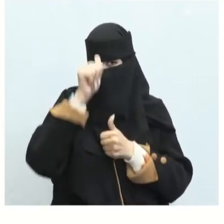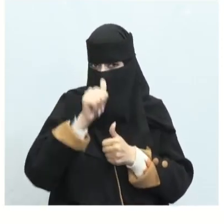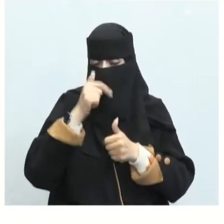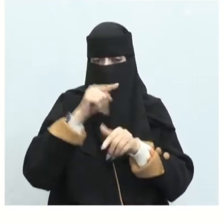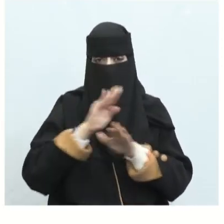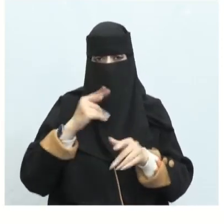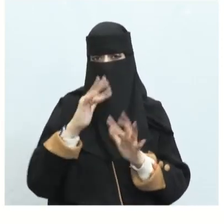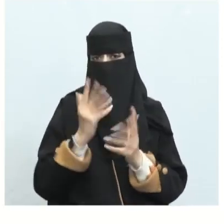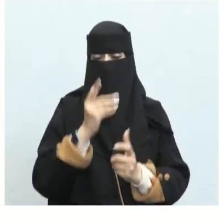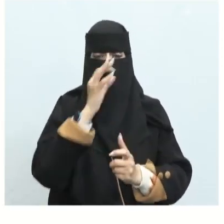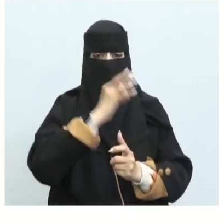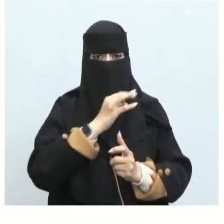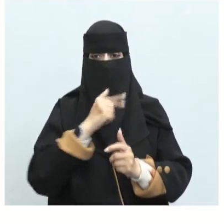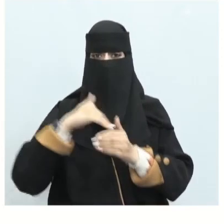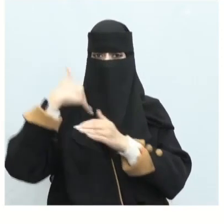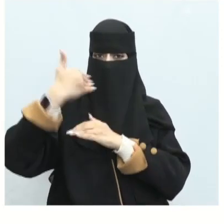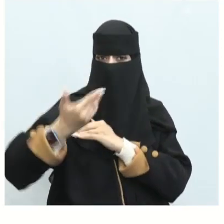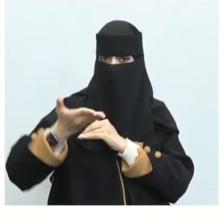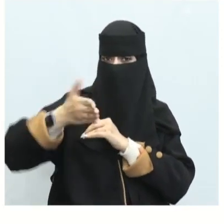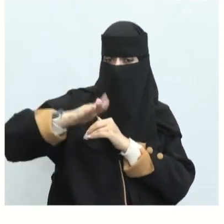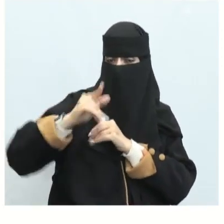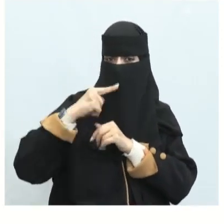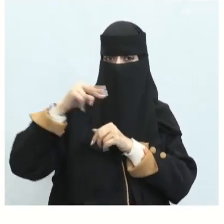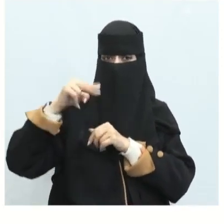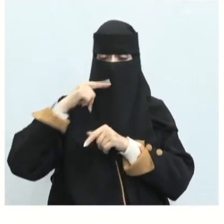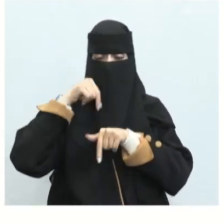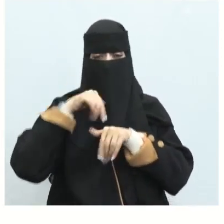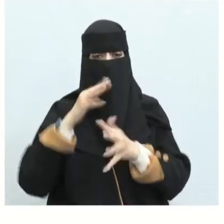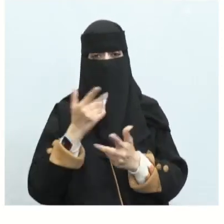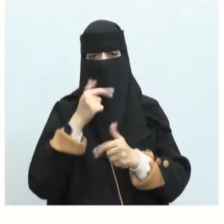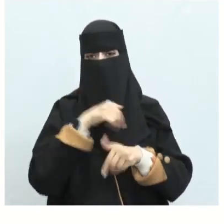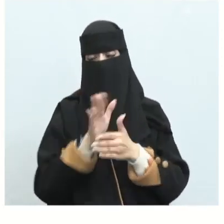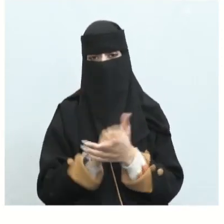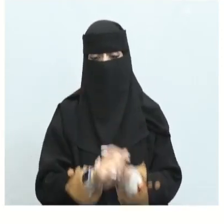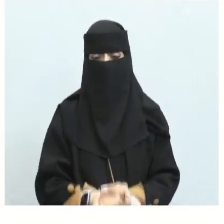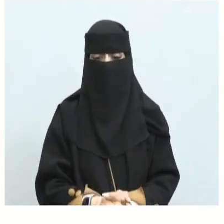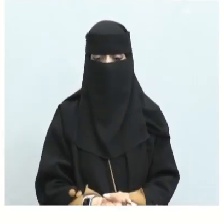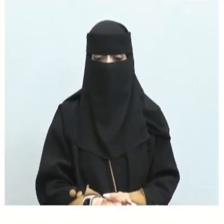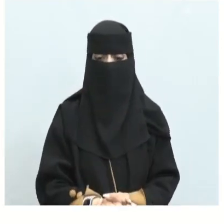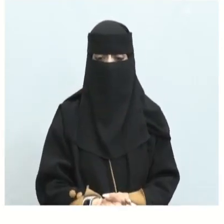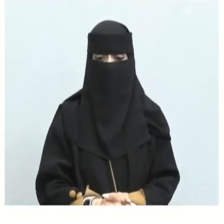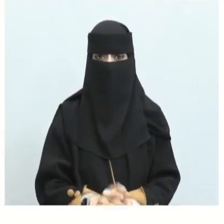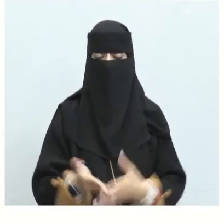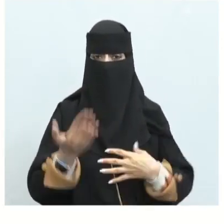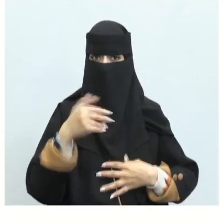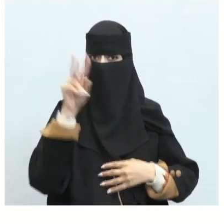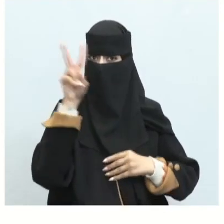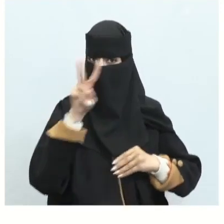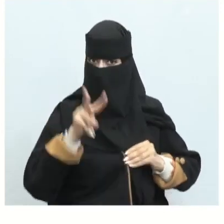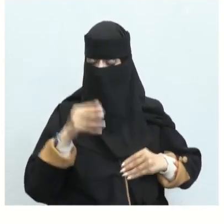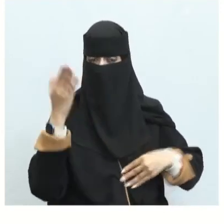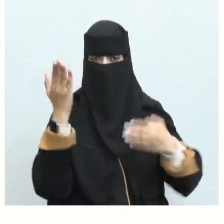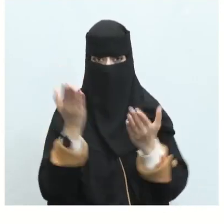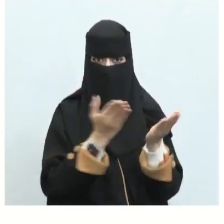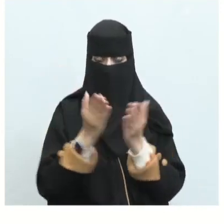حياتي بعد إصابته لأنه قد استخلصته لنفسي من كل نسبي طبعا هنا قرأنا الأبيات